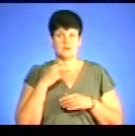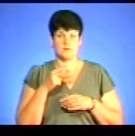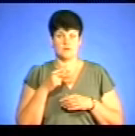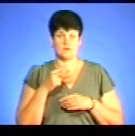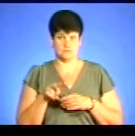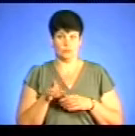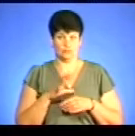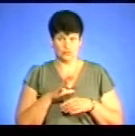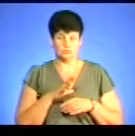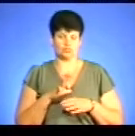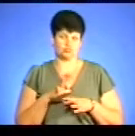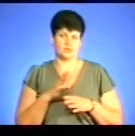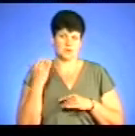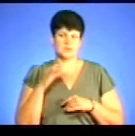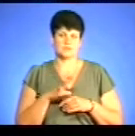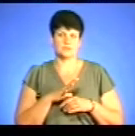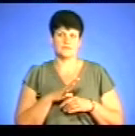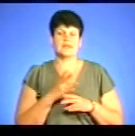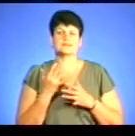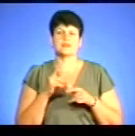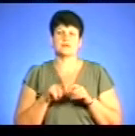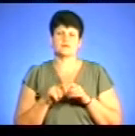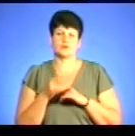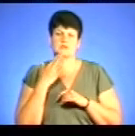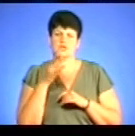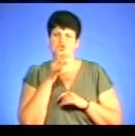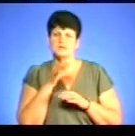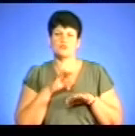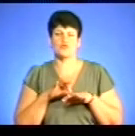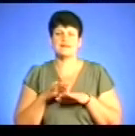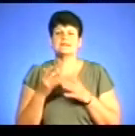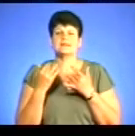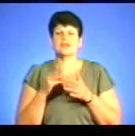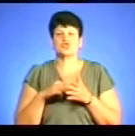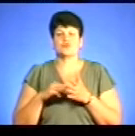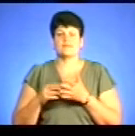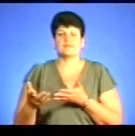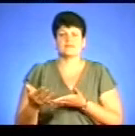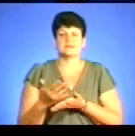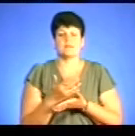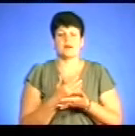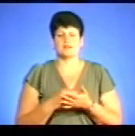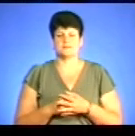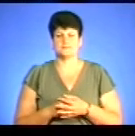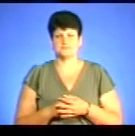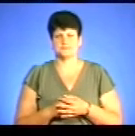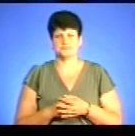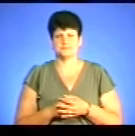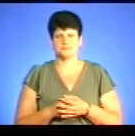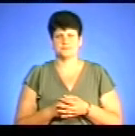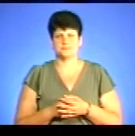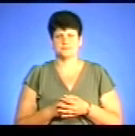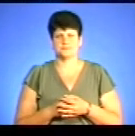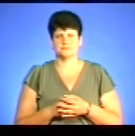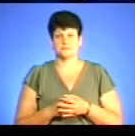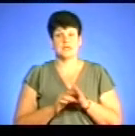було. Скільки перевірок за останній час ви провели і скільки штрафів зібрали, якщо можна так сказати? Це вже, якщо можна вам середжу.